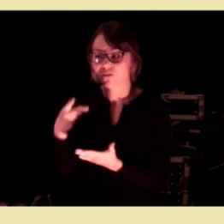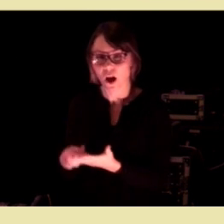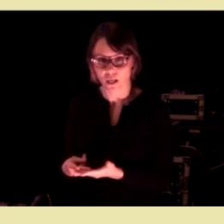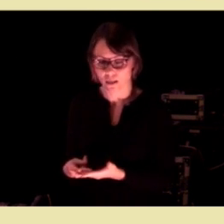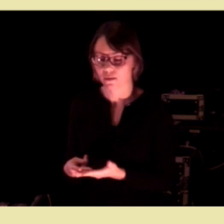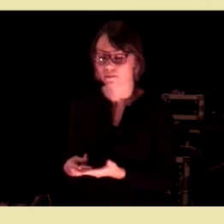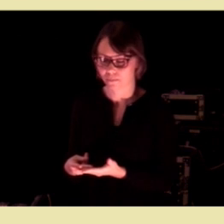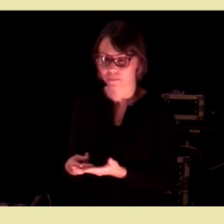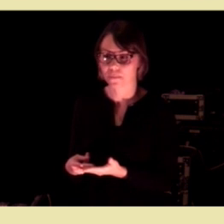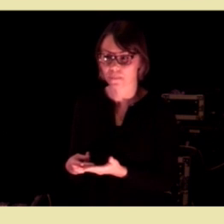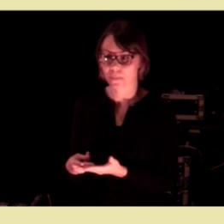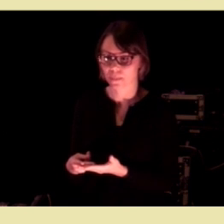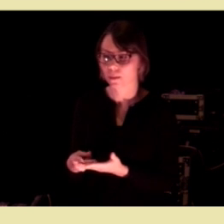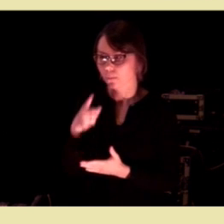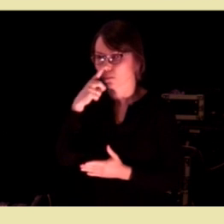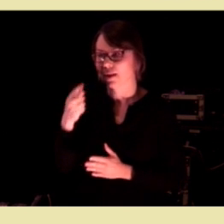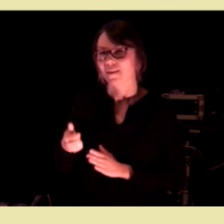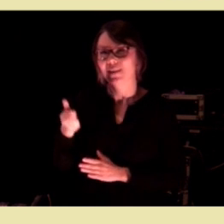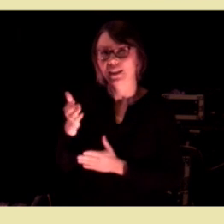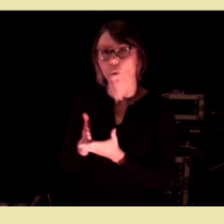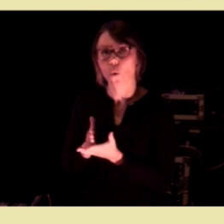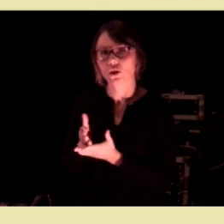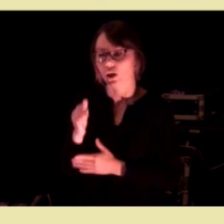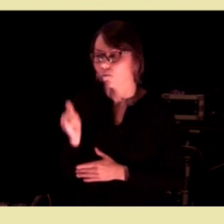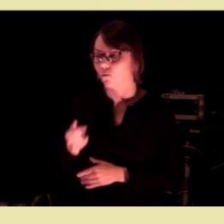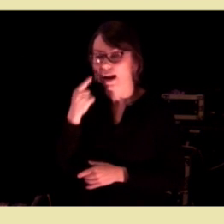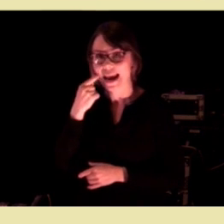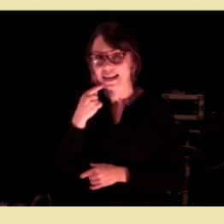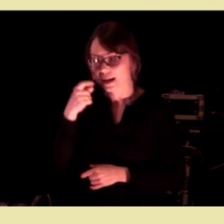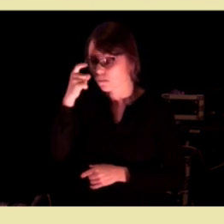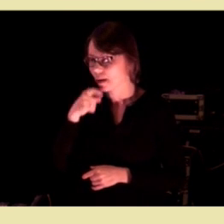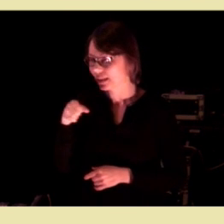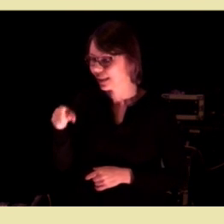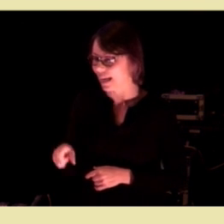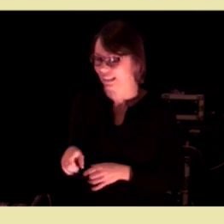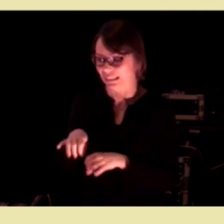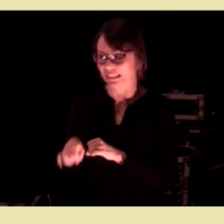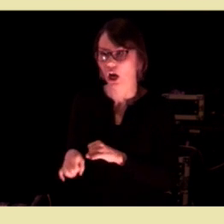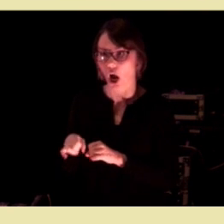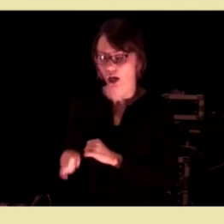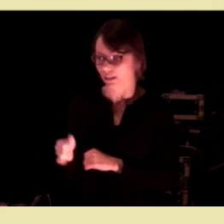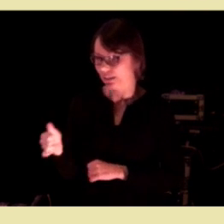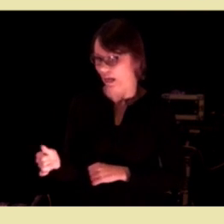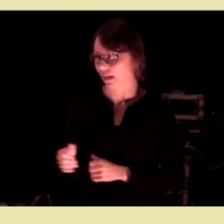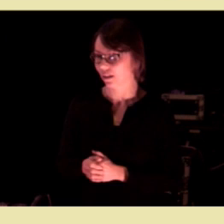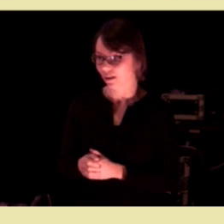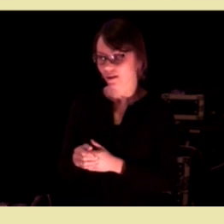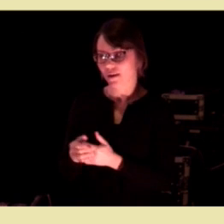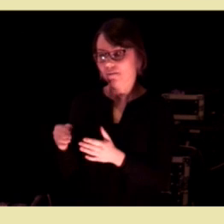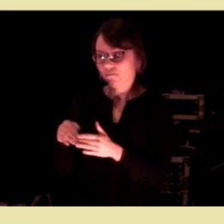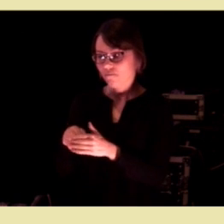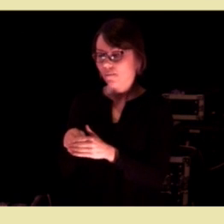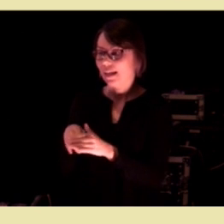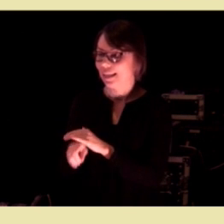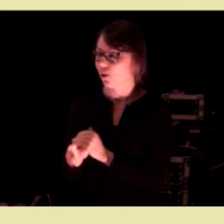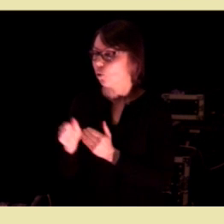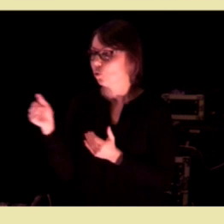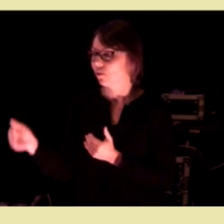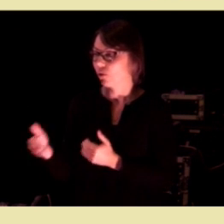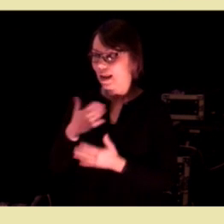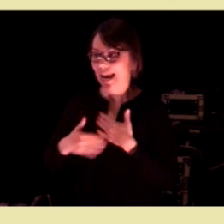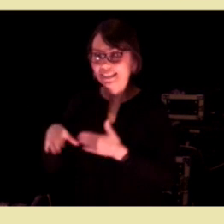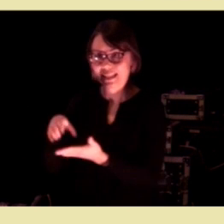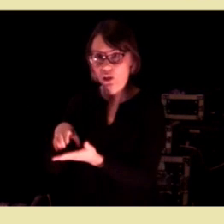fall er den viktigste årsaken til at eldre mennesker skader seg, både i og utenfor